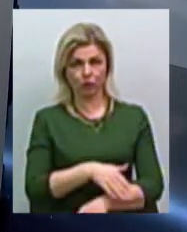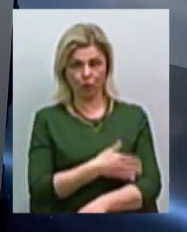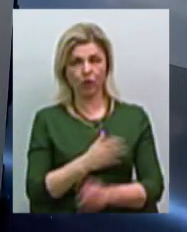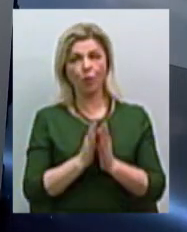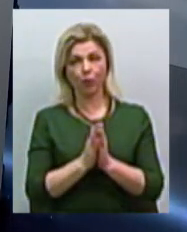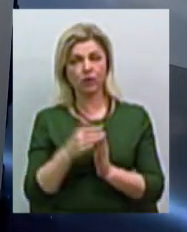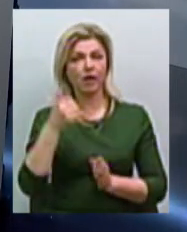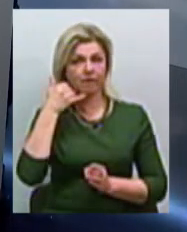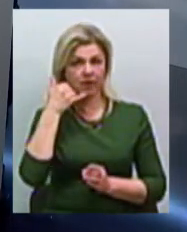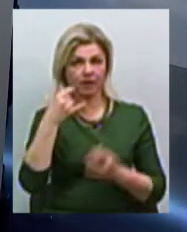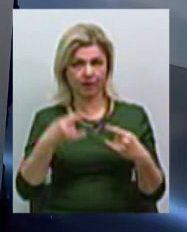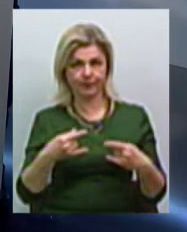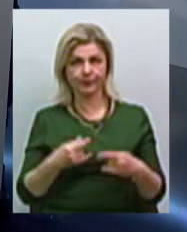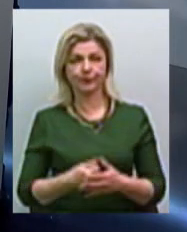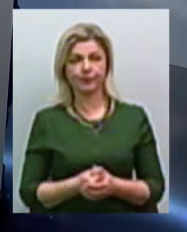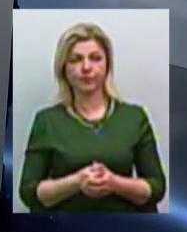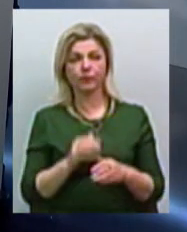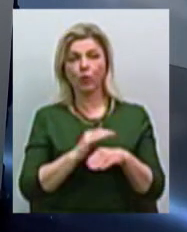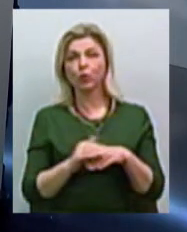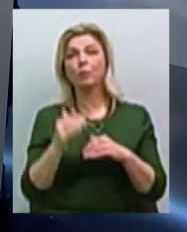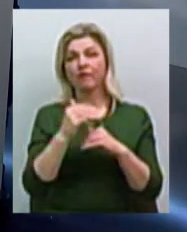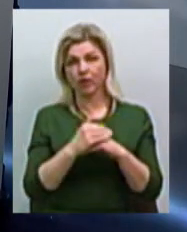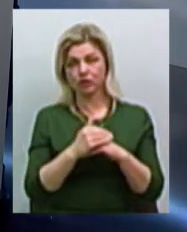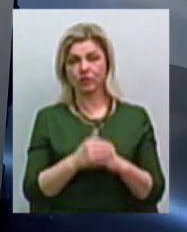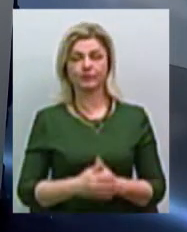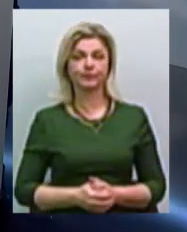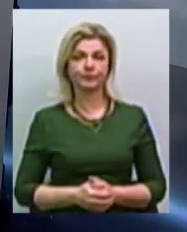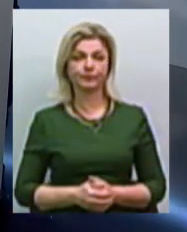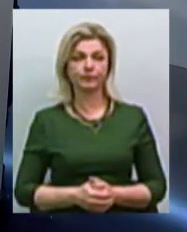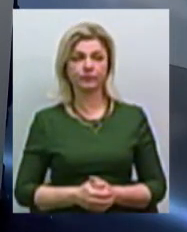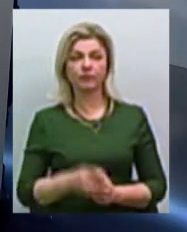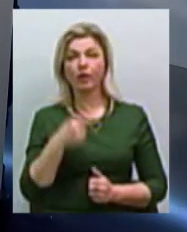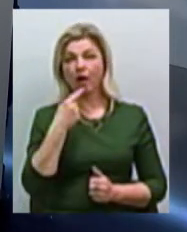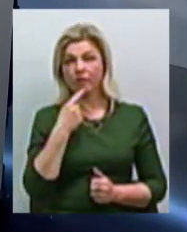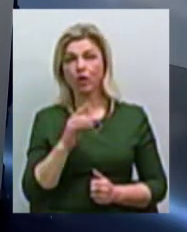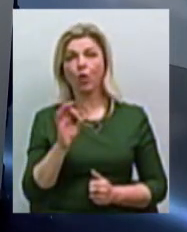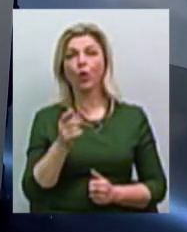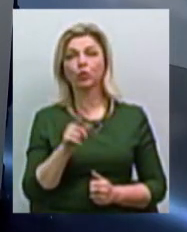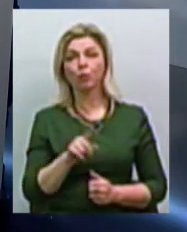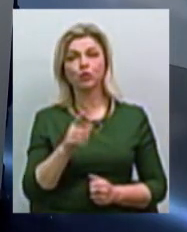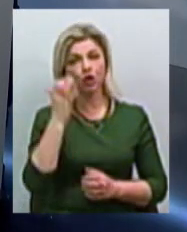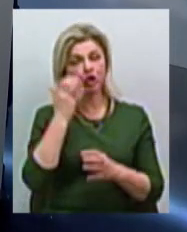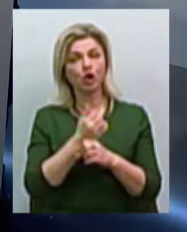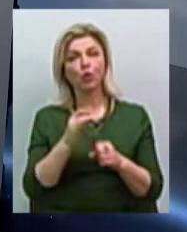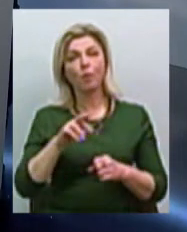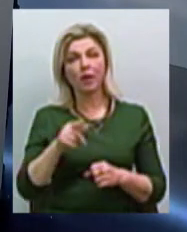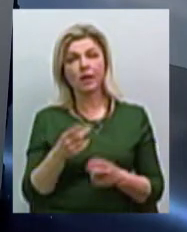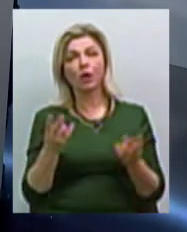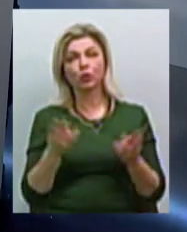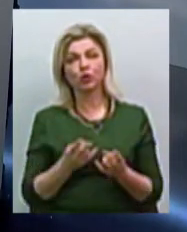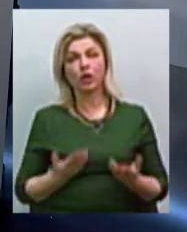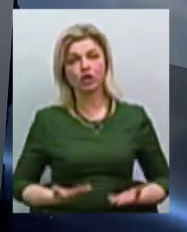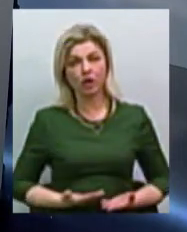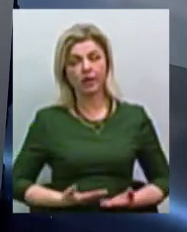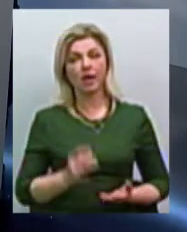в ефірі. Ми слухаємо. Добрый вечір. Добрый вечір. Говорят о том, що чернобыльці нуждаються в житті, що